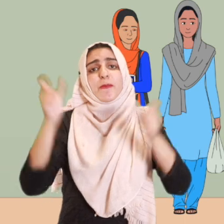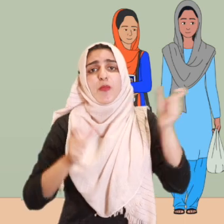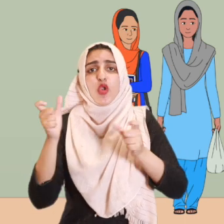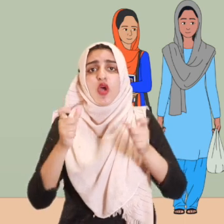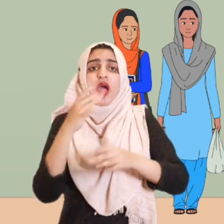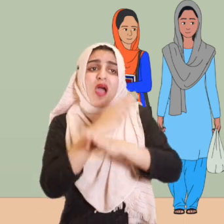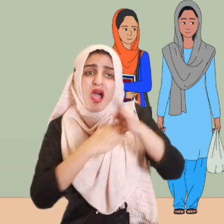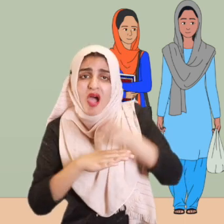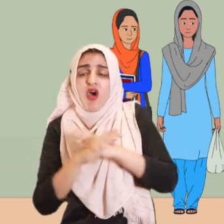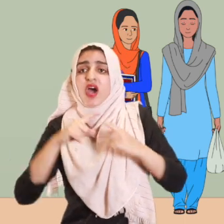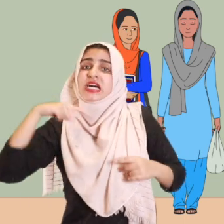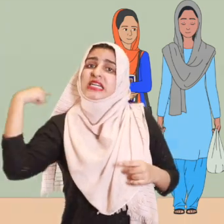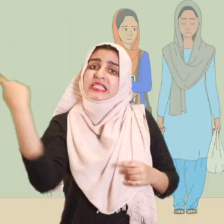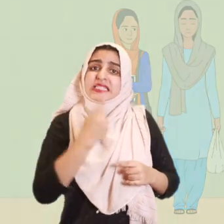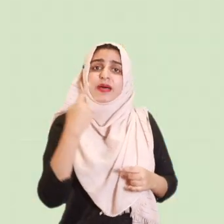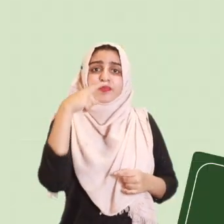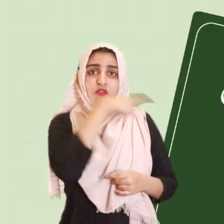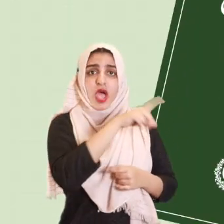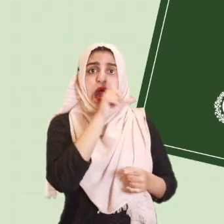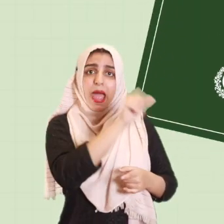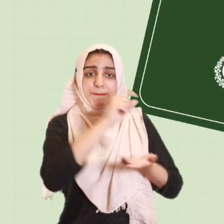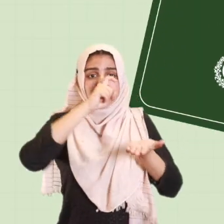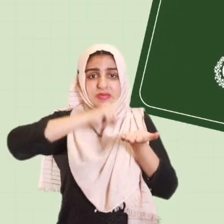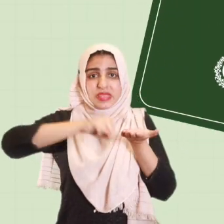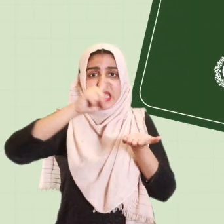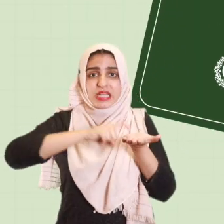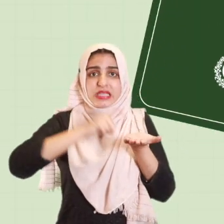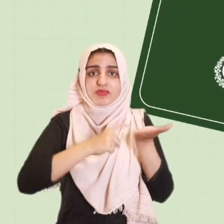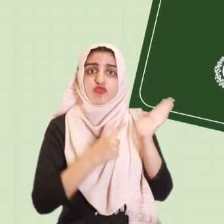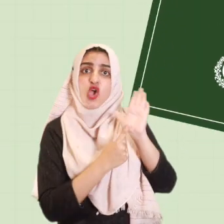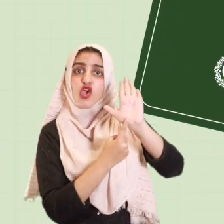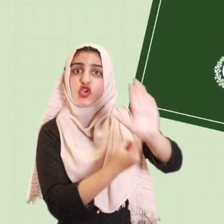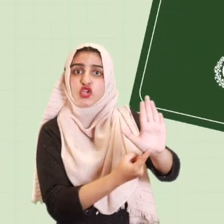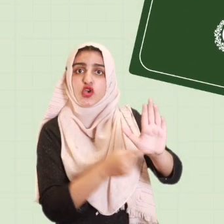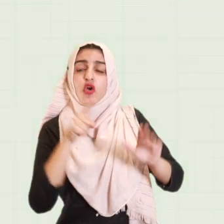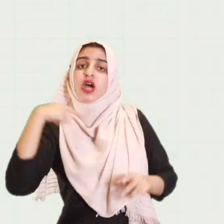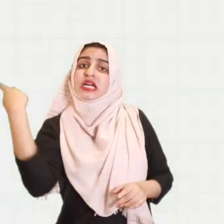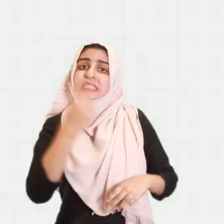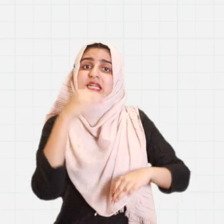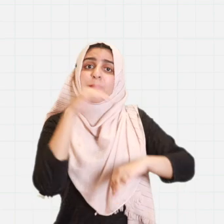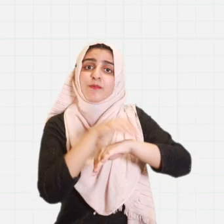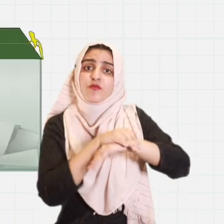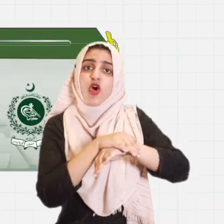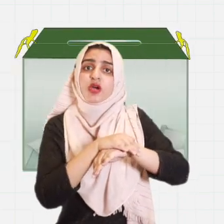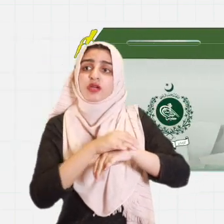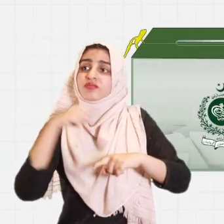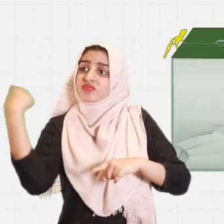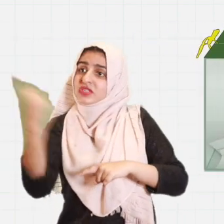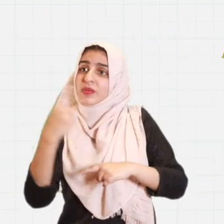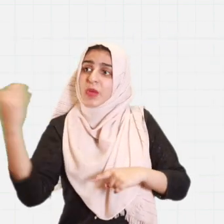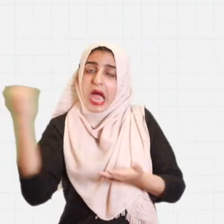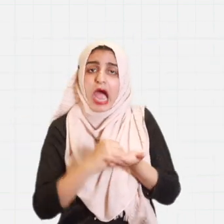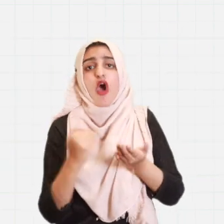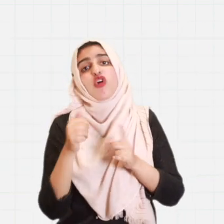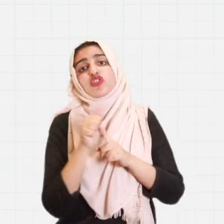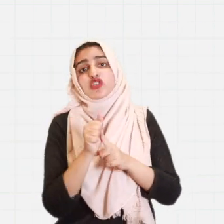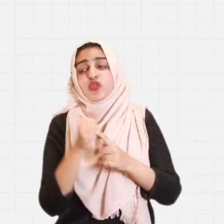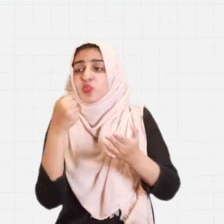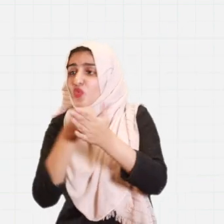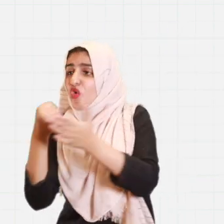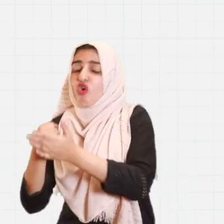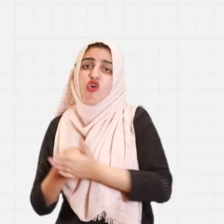افراد باہم معذوری تک ای سی بی کے وضع کردہ الیکشن رولز کے مطابق ووٹ کا حق پہنچانے کے لیے خوشہ ہے